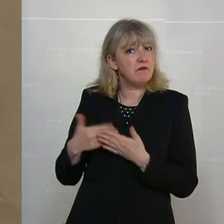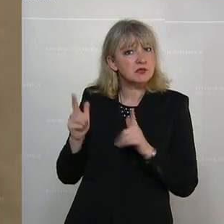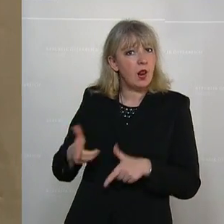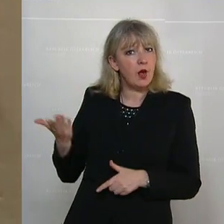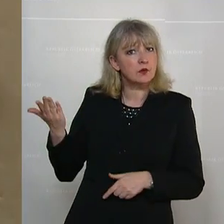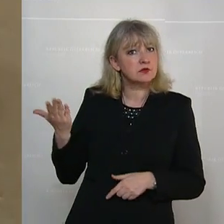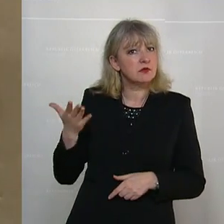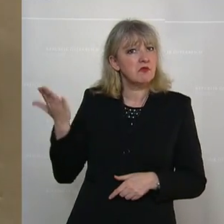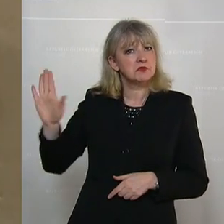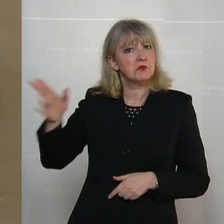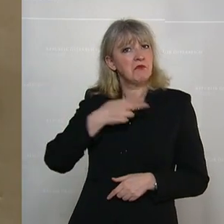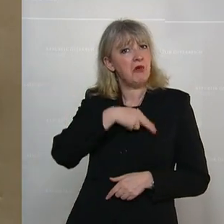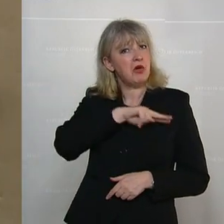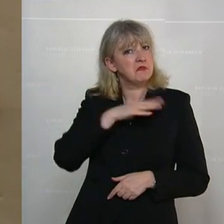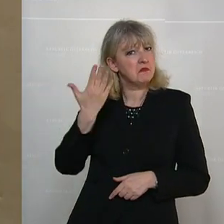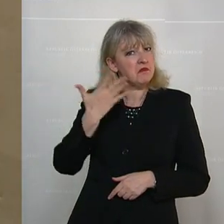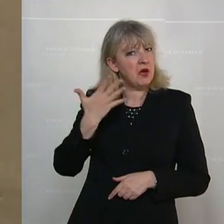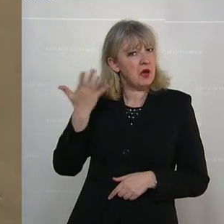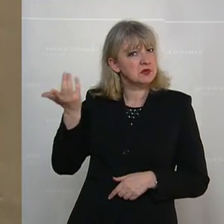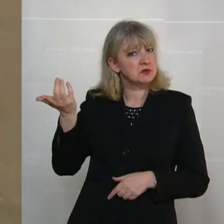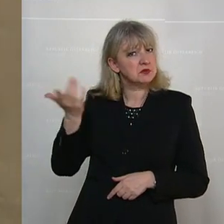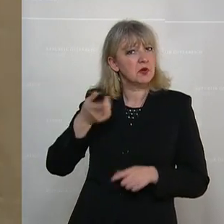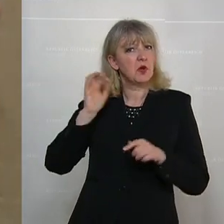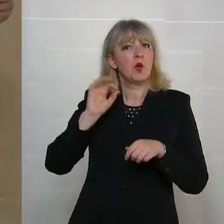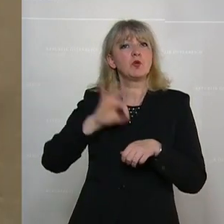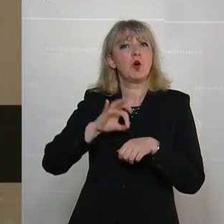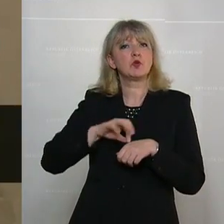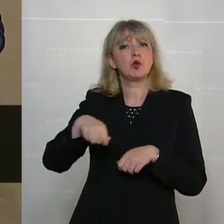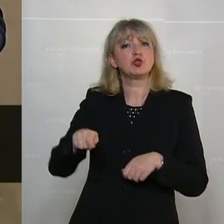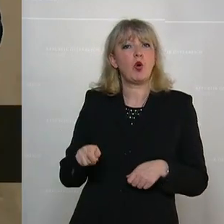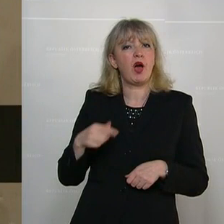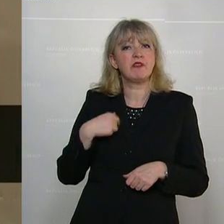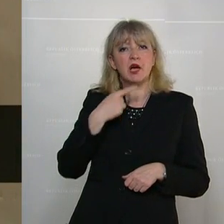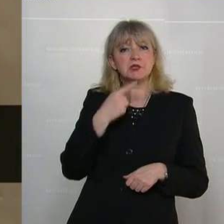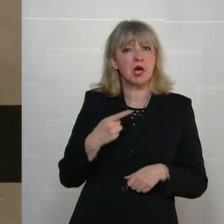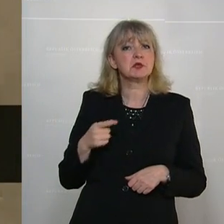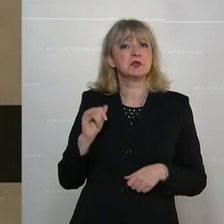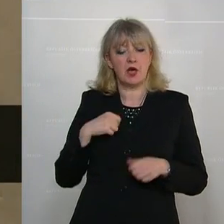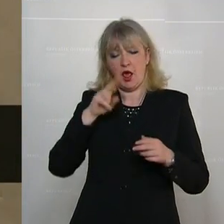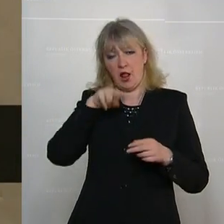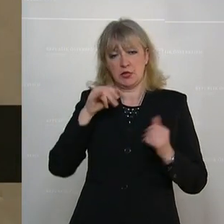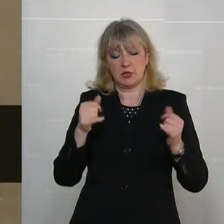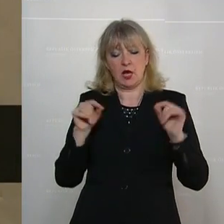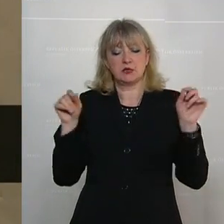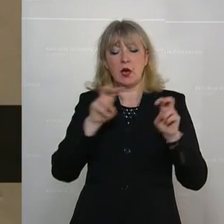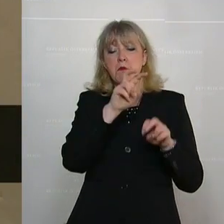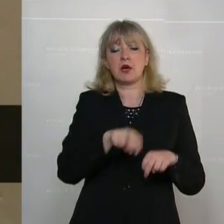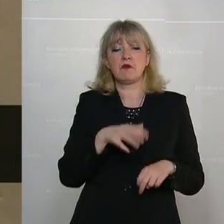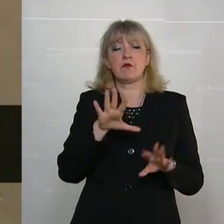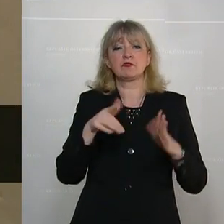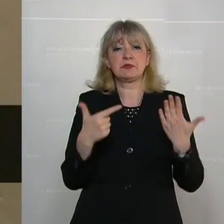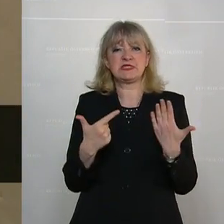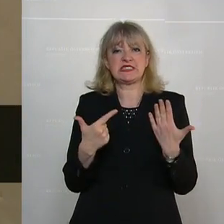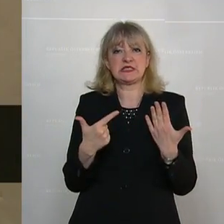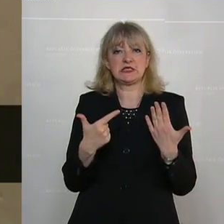Welche Verantwortung hat hier der Aufsichtsrat? Und der Dr. Stocker hat gesagt, der Aufsichtsrat, ich darf vorlesen, Paragraf